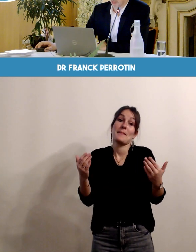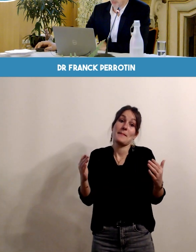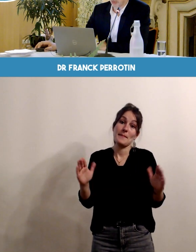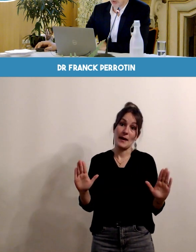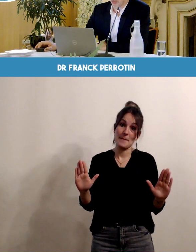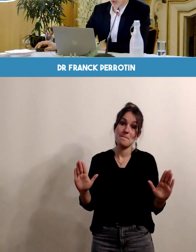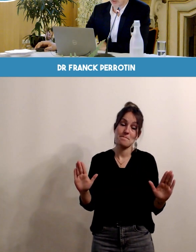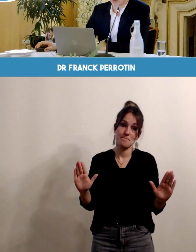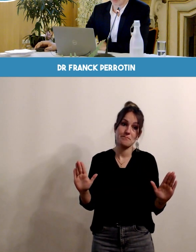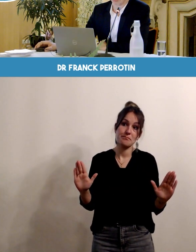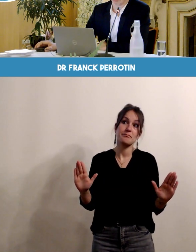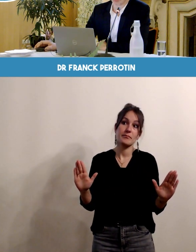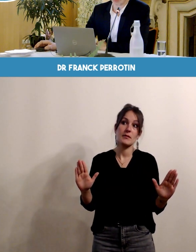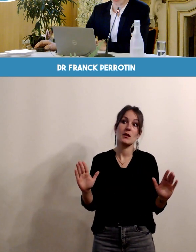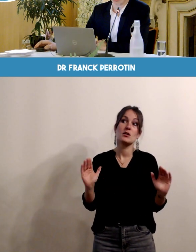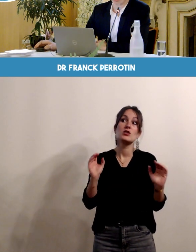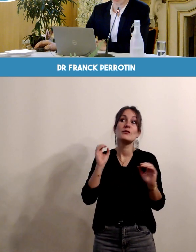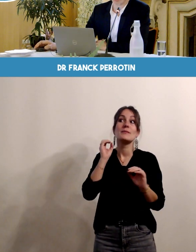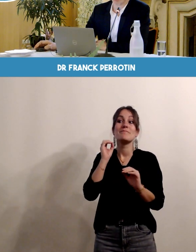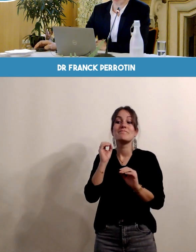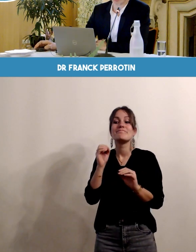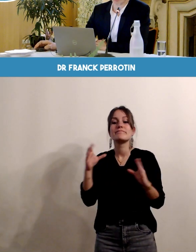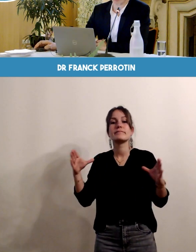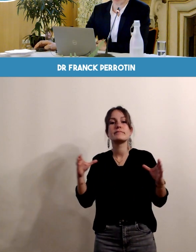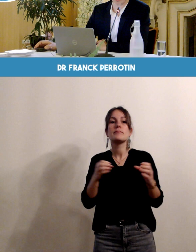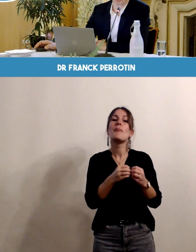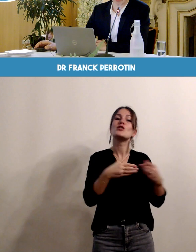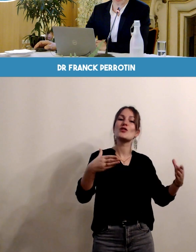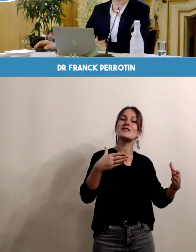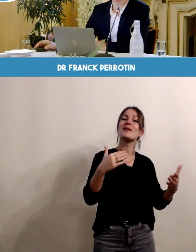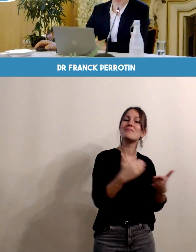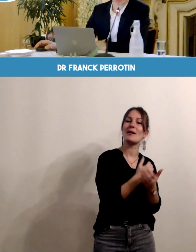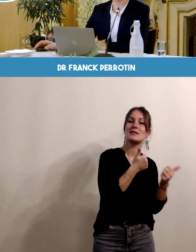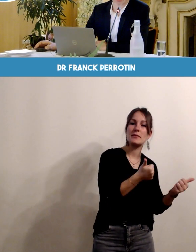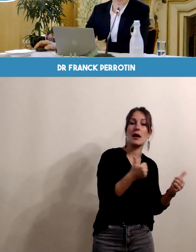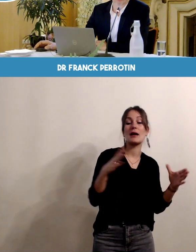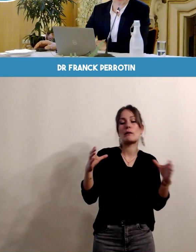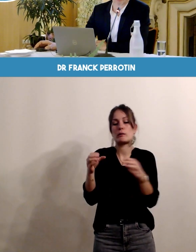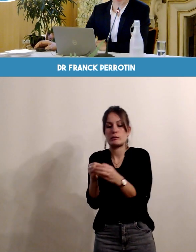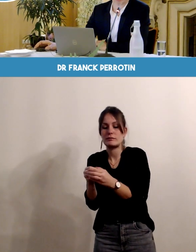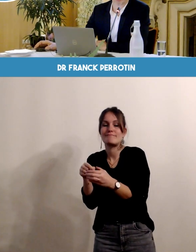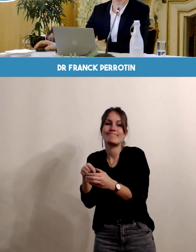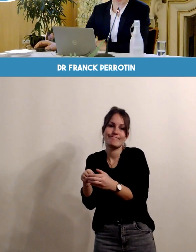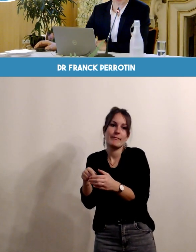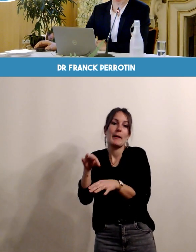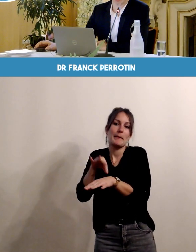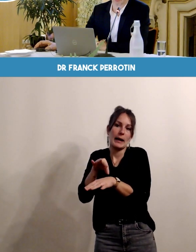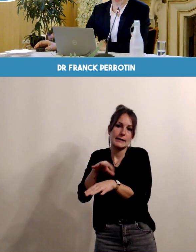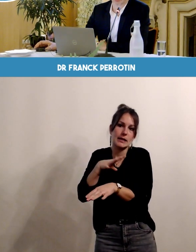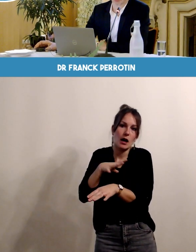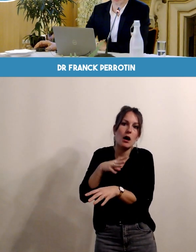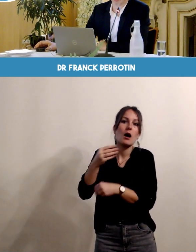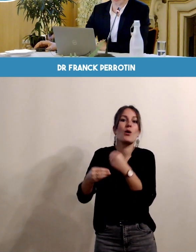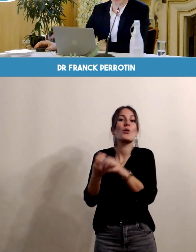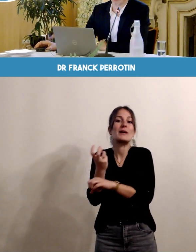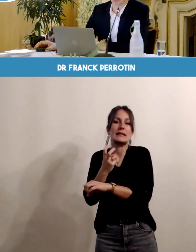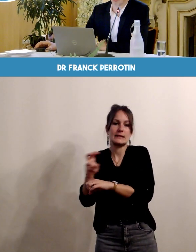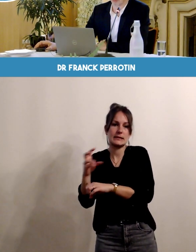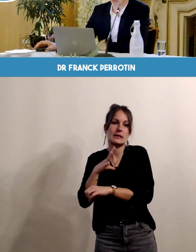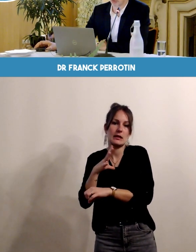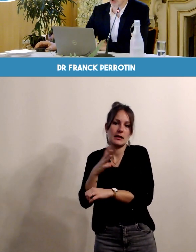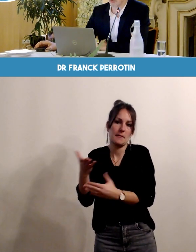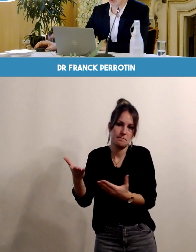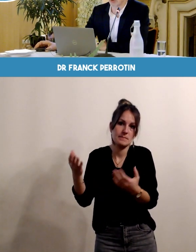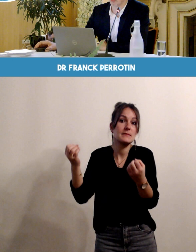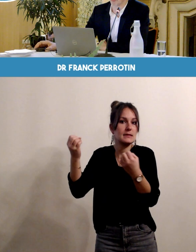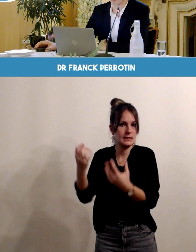une petite partie des grossesses présente des facteurs de risque ou des pathologies déjà avérées chez la maman ou